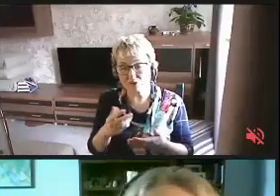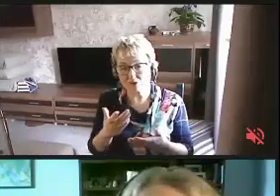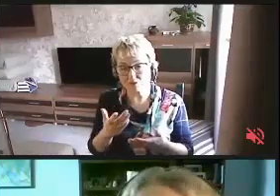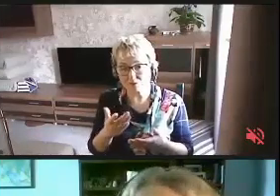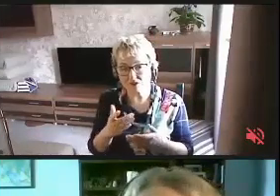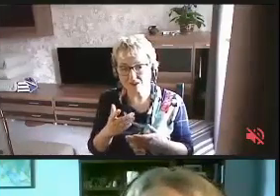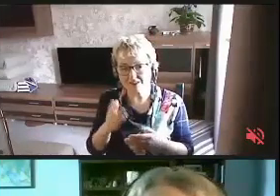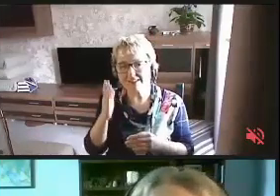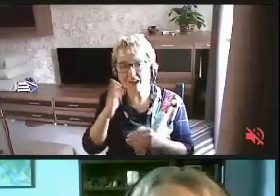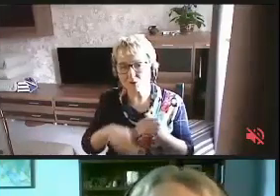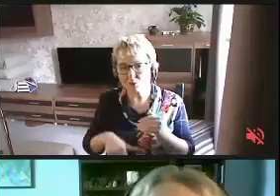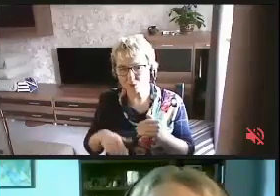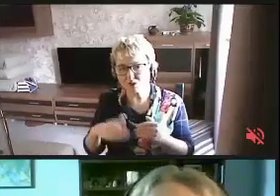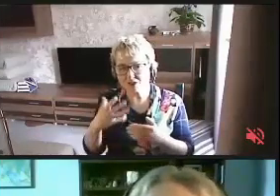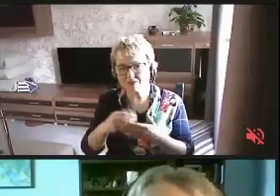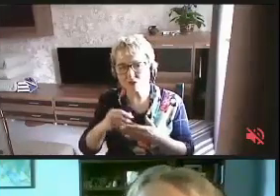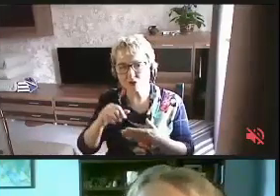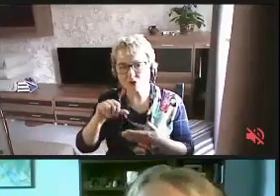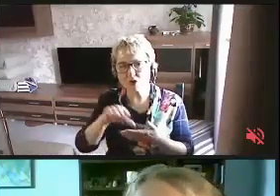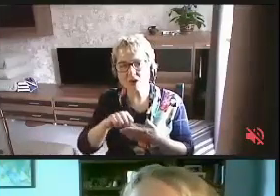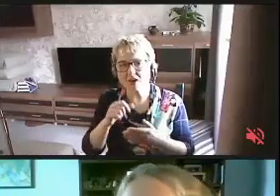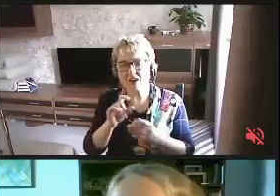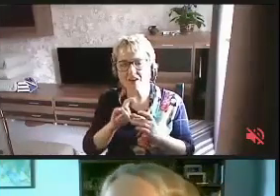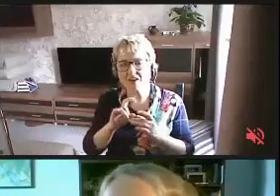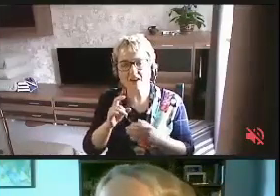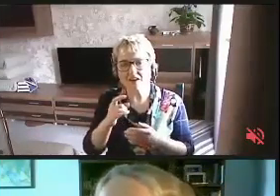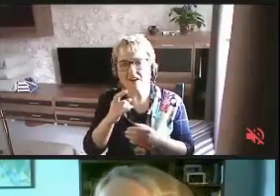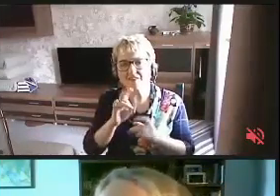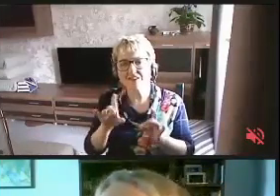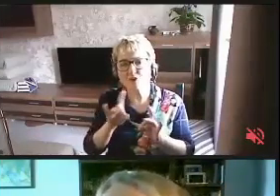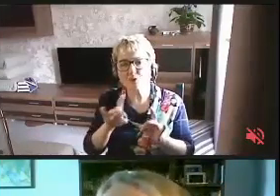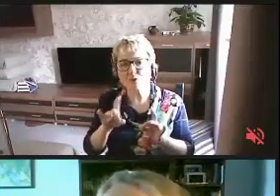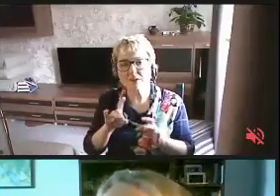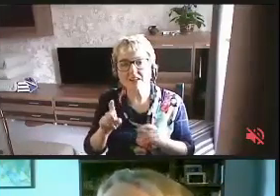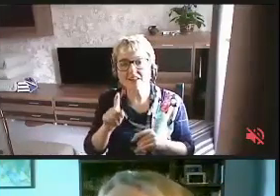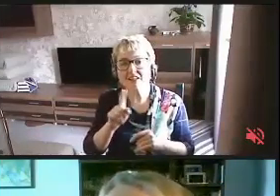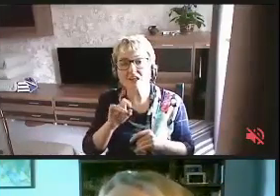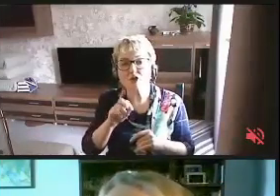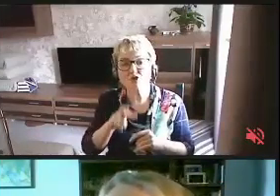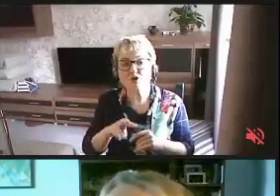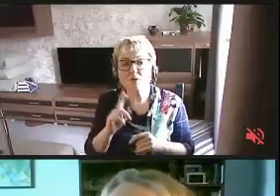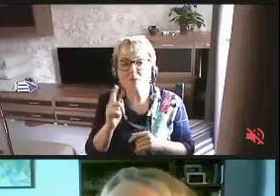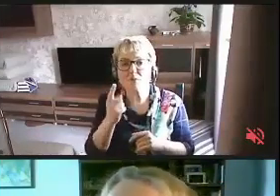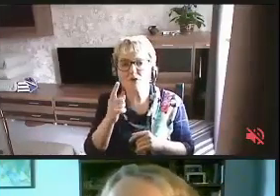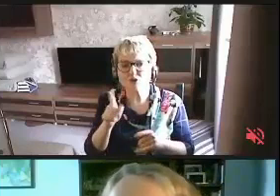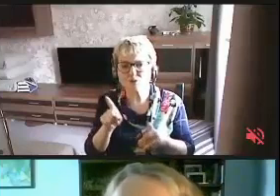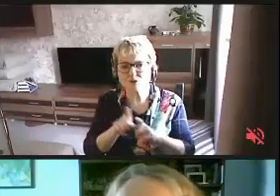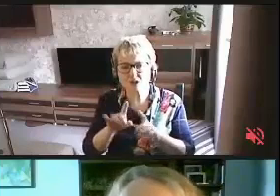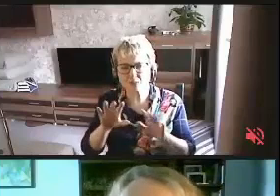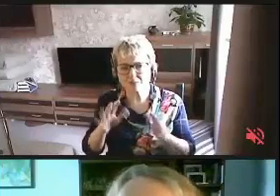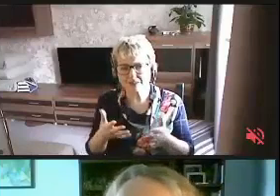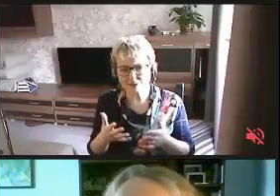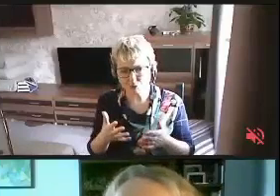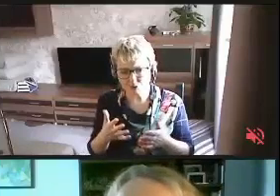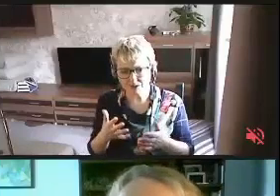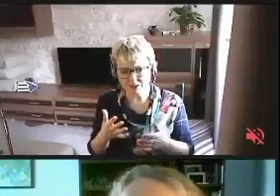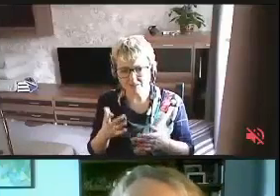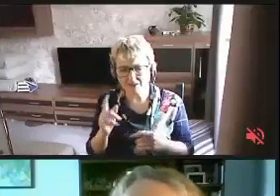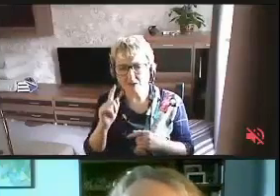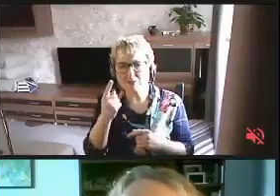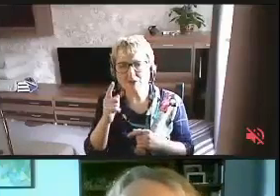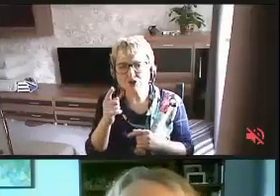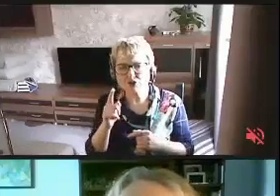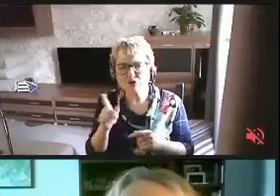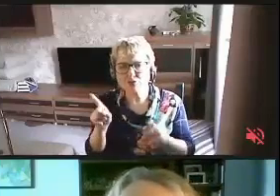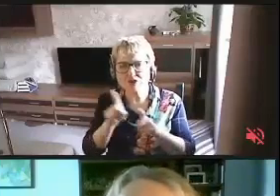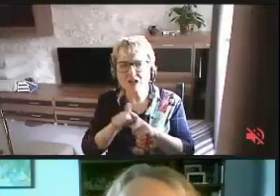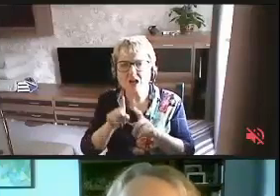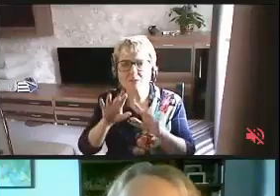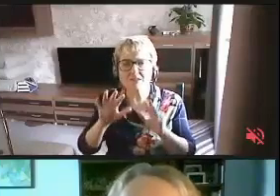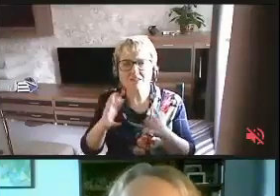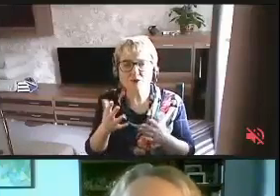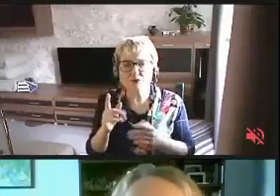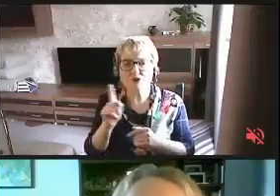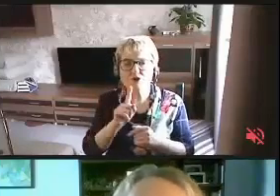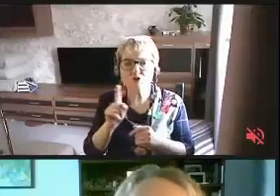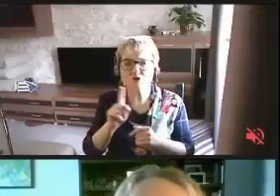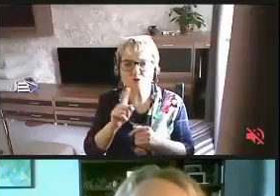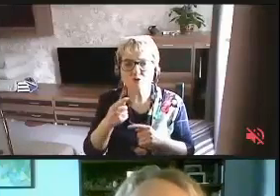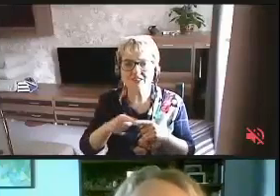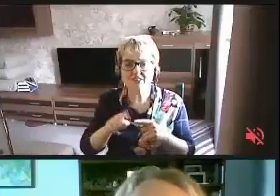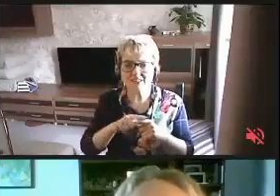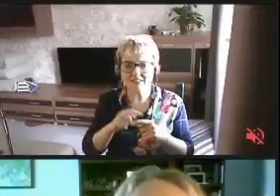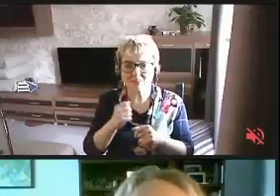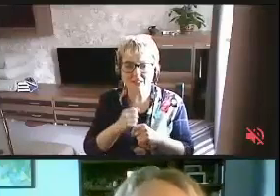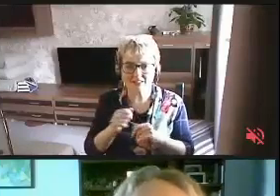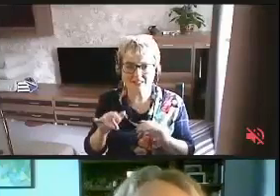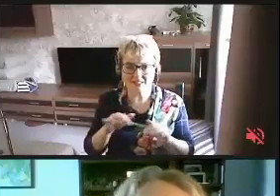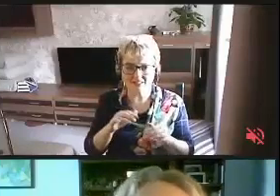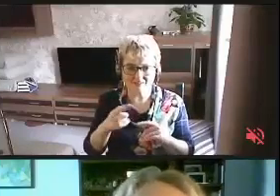сказать, вот, закончить свое выступление на чем? Почему так происходит? Вот почему так происходит и что с этим